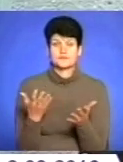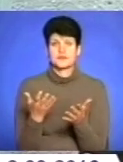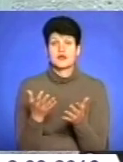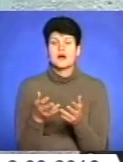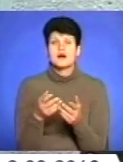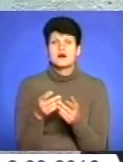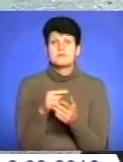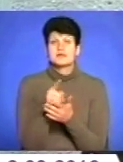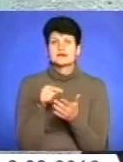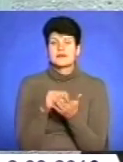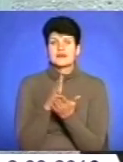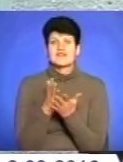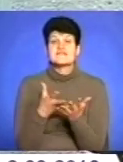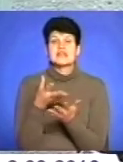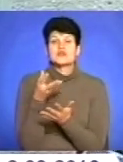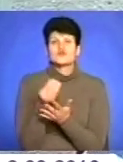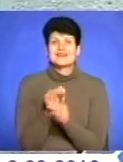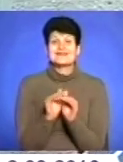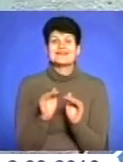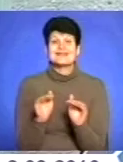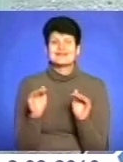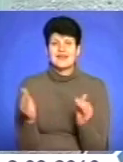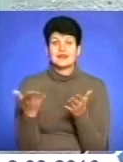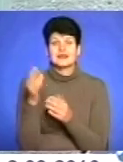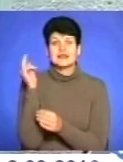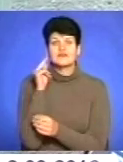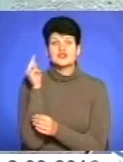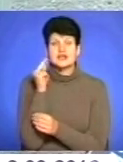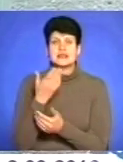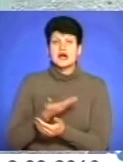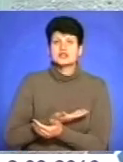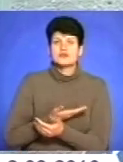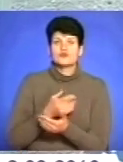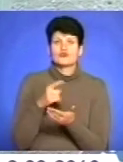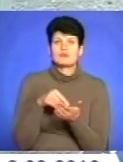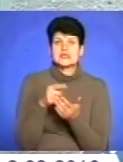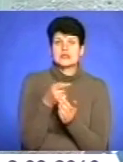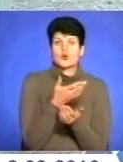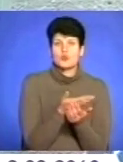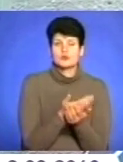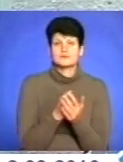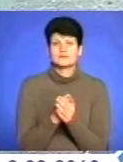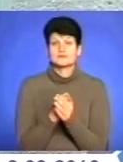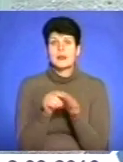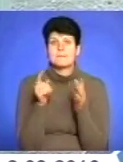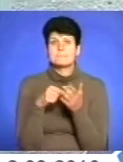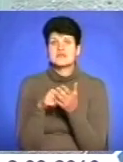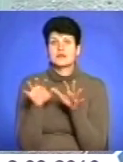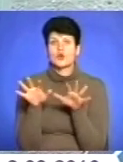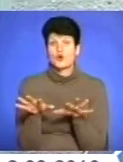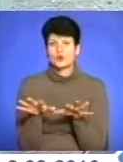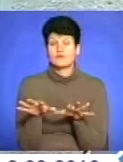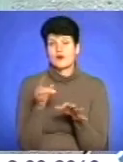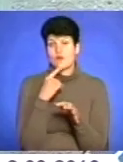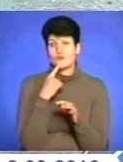щодо фінансування дітей, які навчаються, які проживають в місті Тернопіль. Міський голова ставить і так питання,